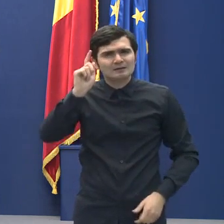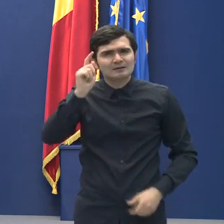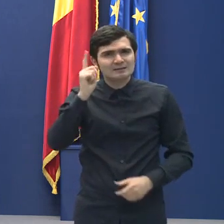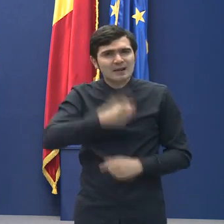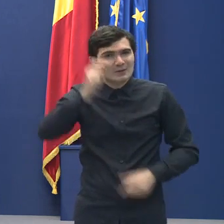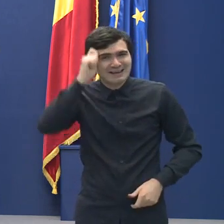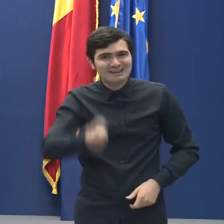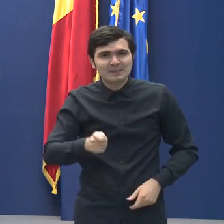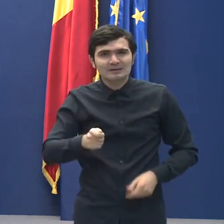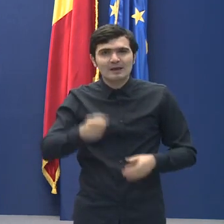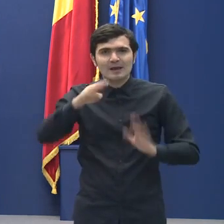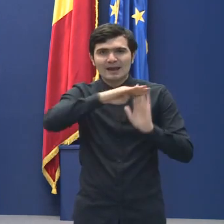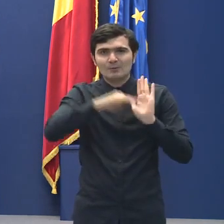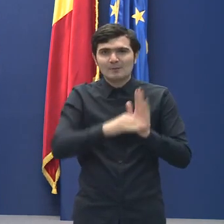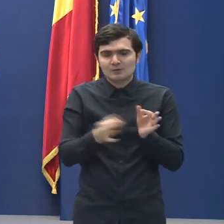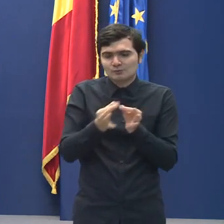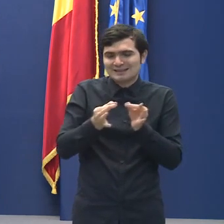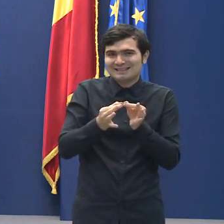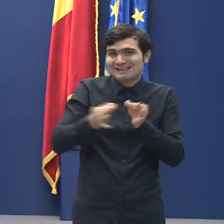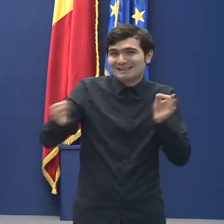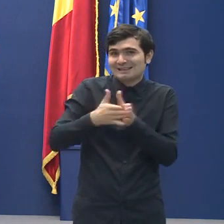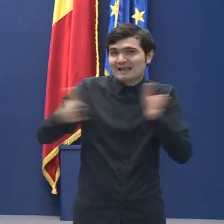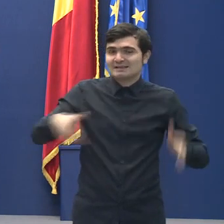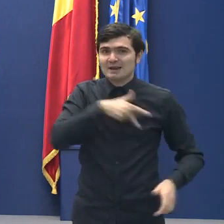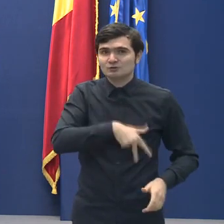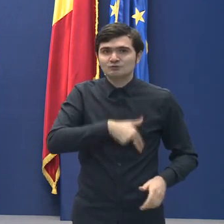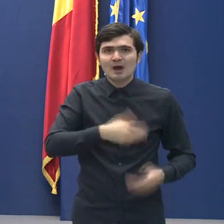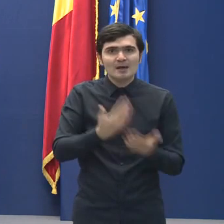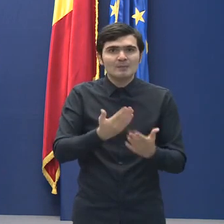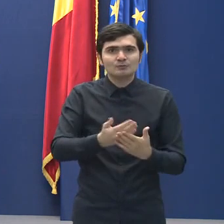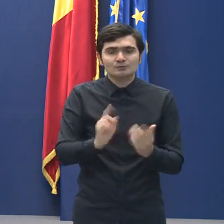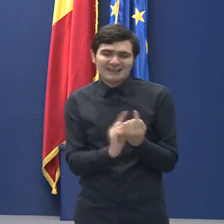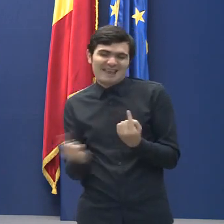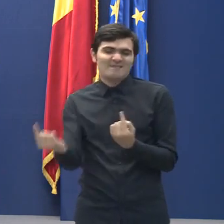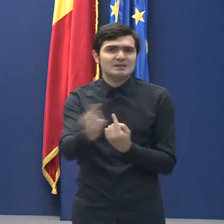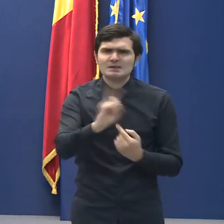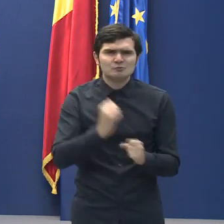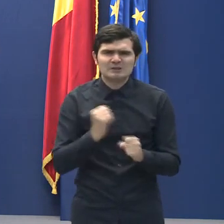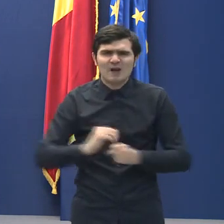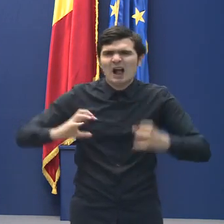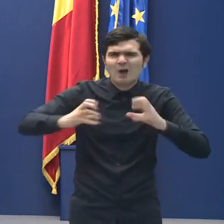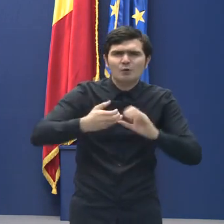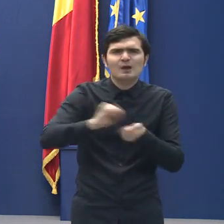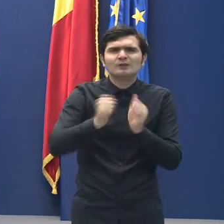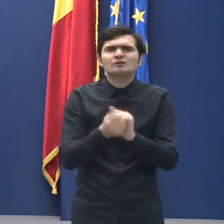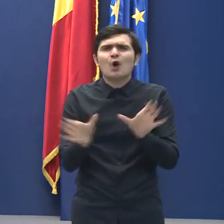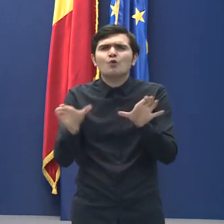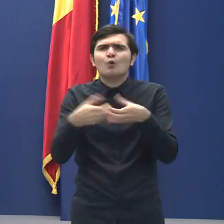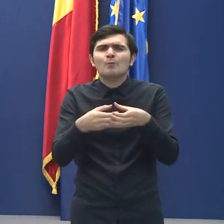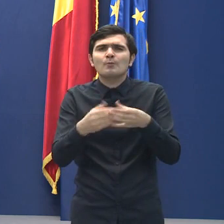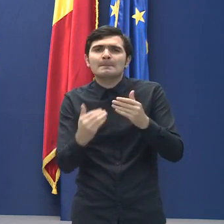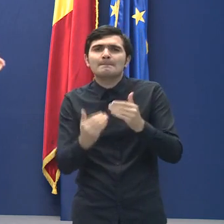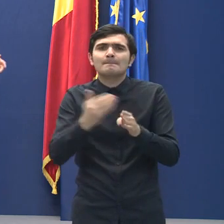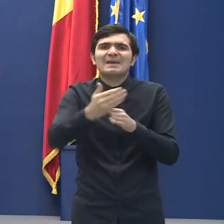de distanțare socială, astfel încât să fie evitată aglomerația și formarea grupurilor mai mari de trei persoane.